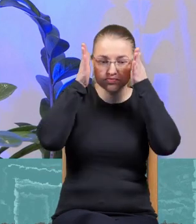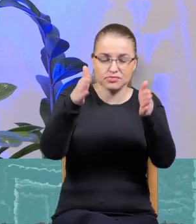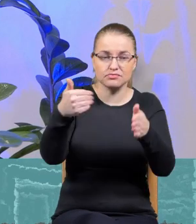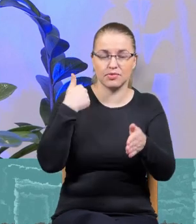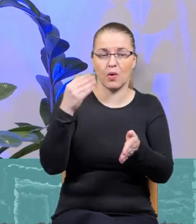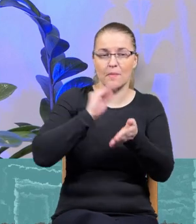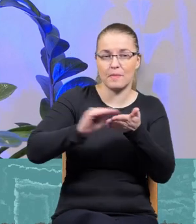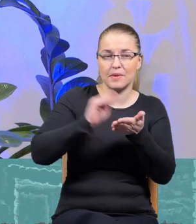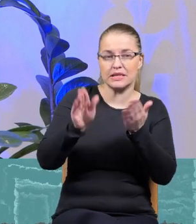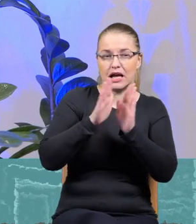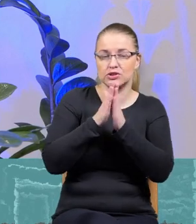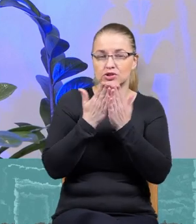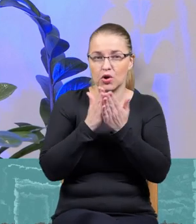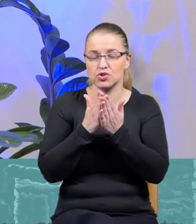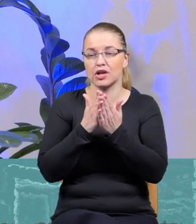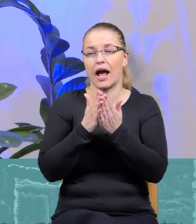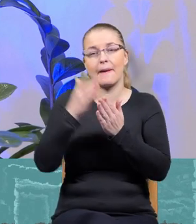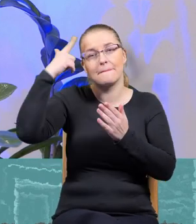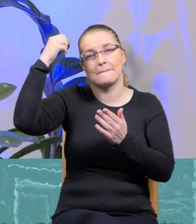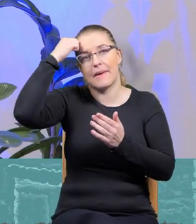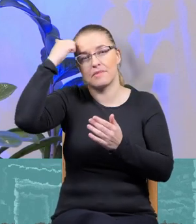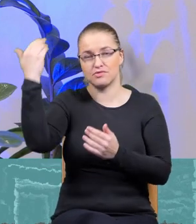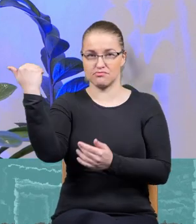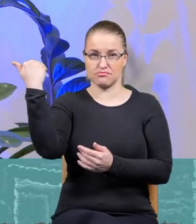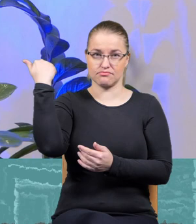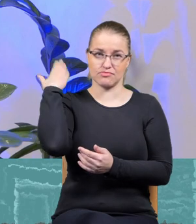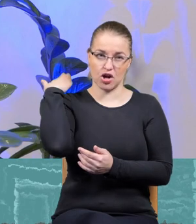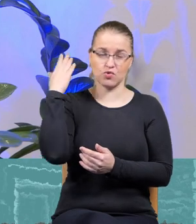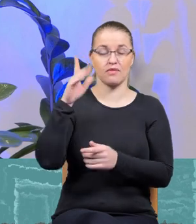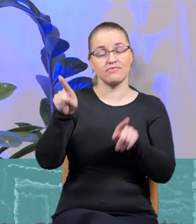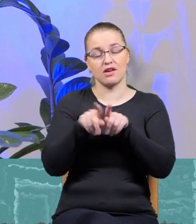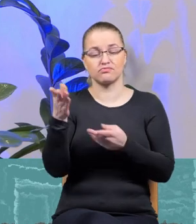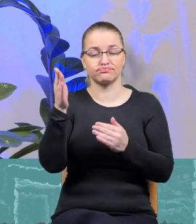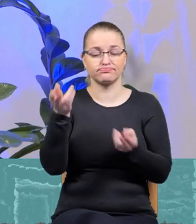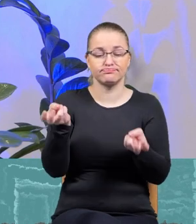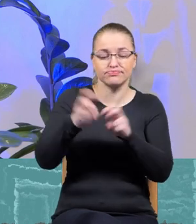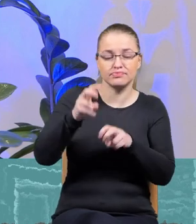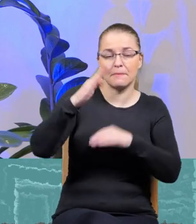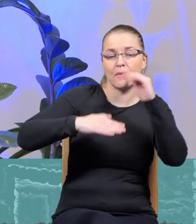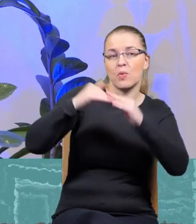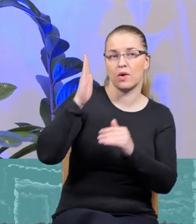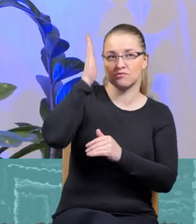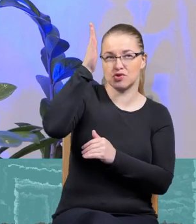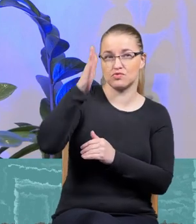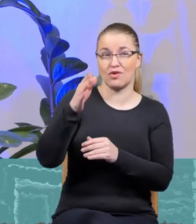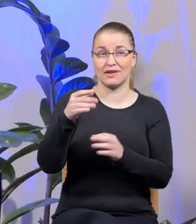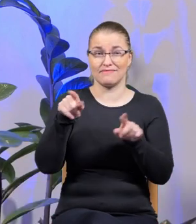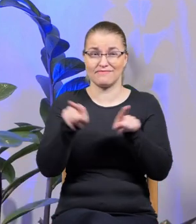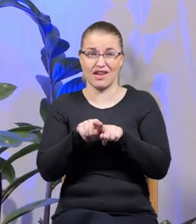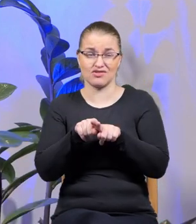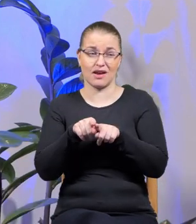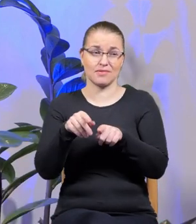pisarstwie, które jak gdyby odnosi się do pamięci, do przyszłości, ale też buduje przyszłość i zmaga się ze współczesnością,